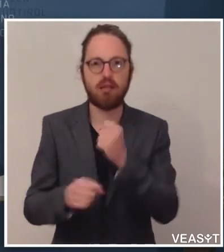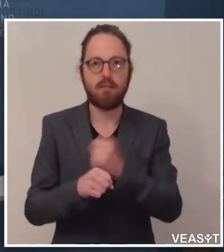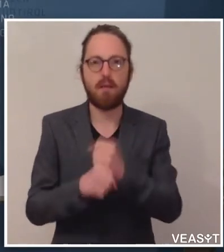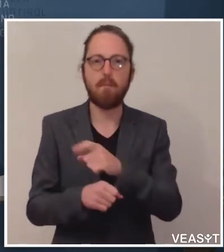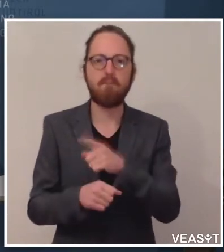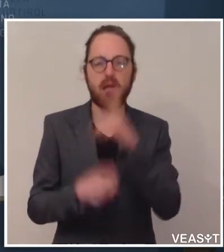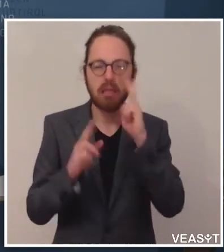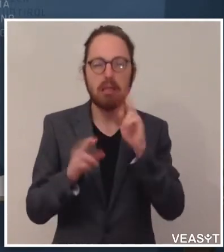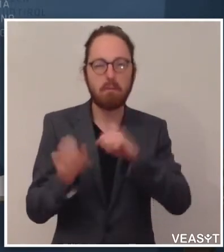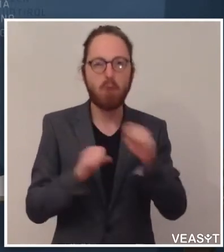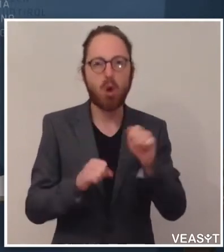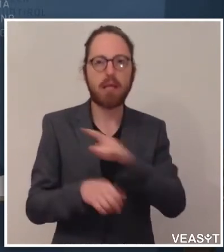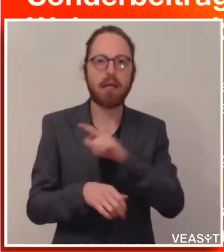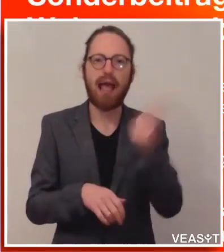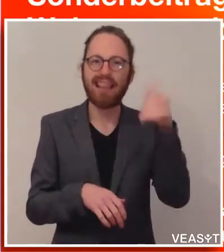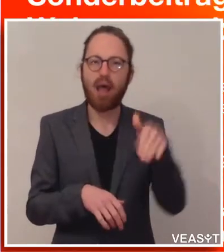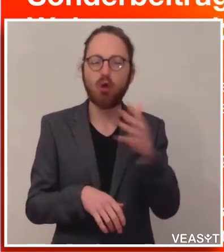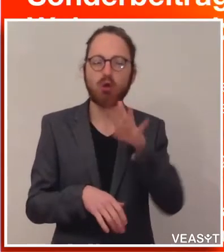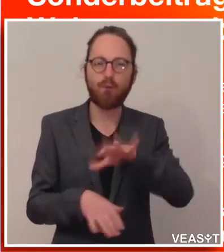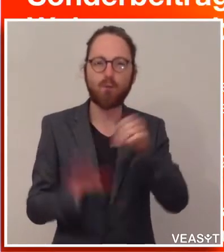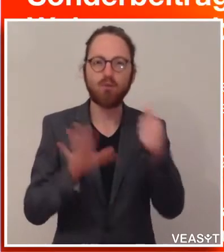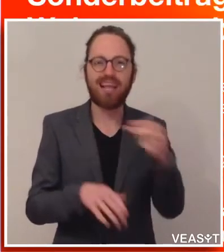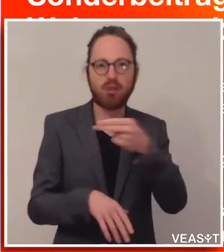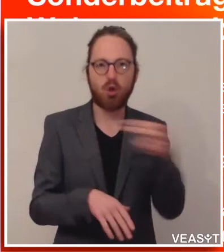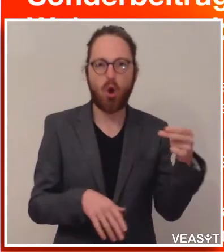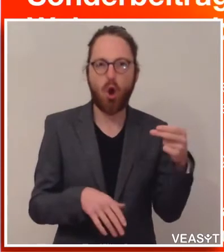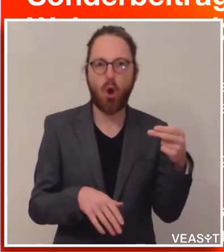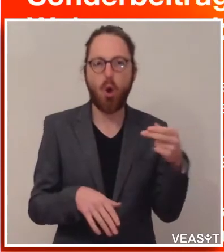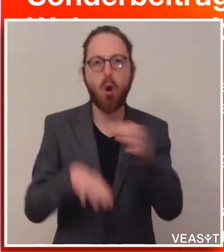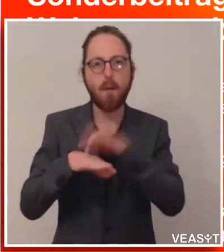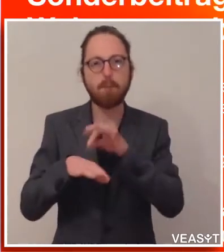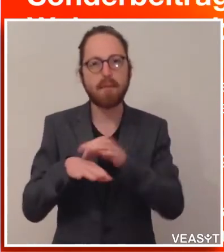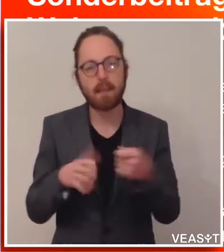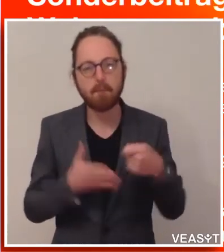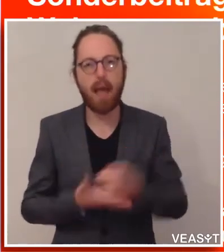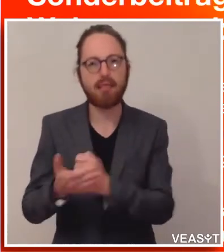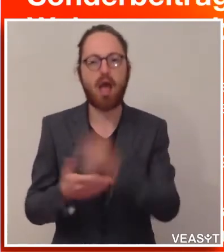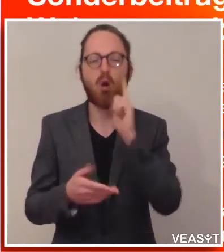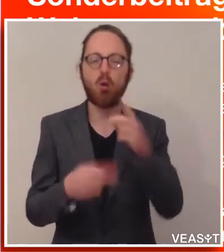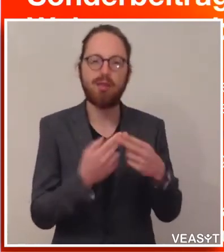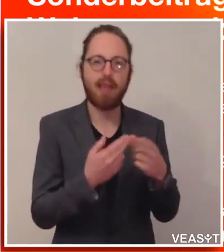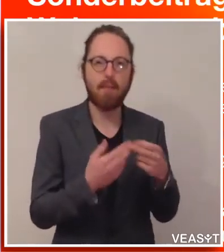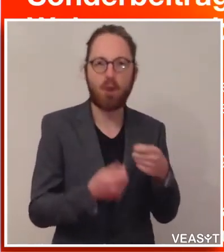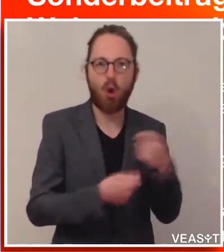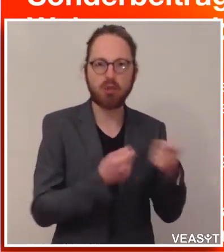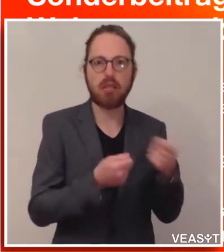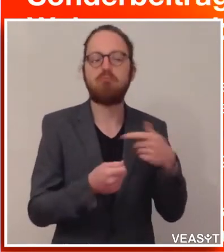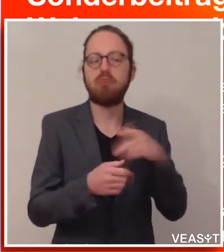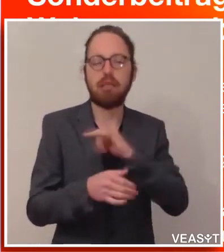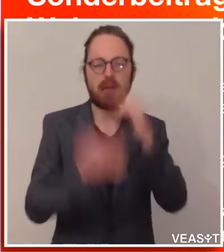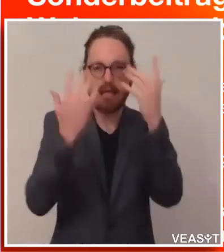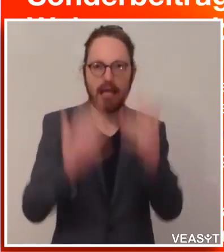Mietbeitrag und bis zu 420 Euro für Nebenkosten. Immer ausgerechnet auf drei Monate mal